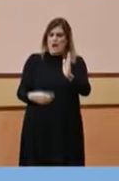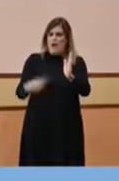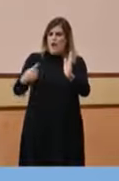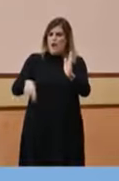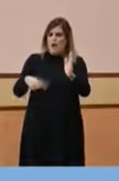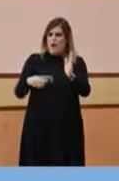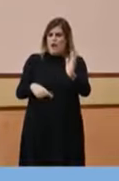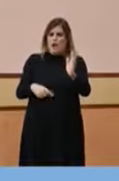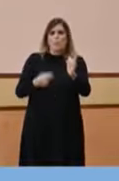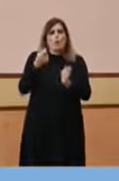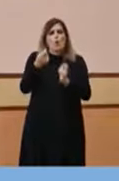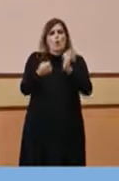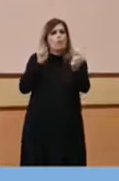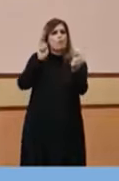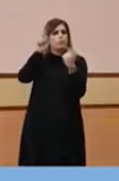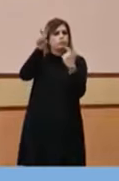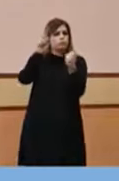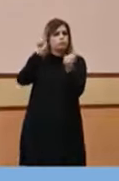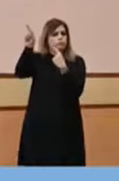contactats.